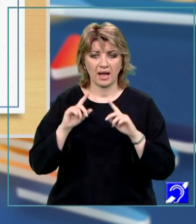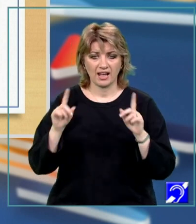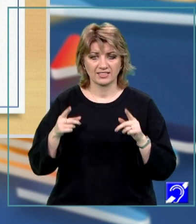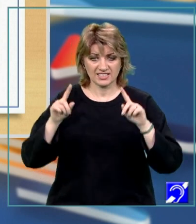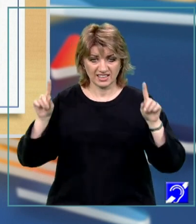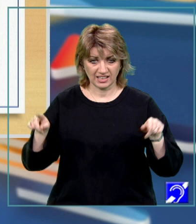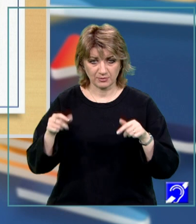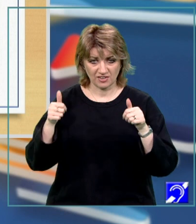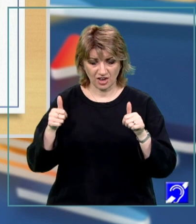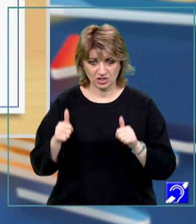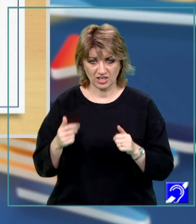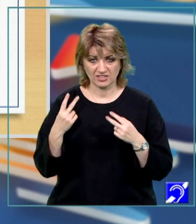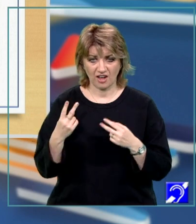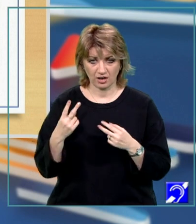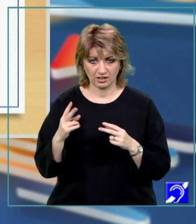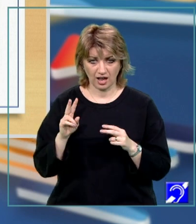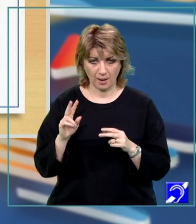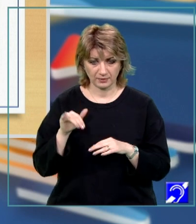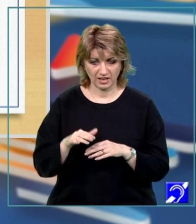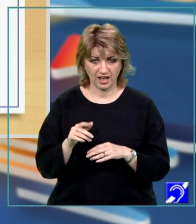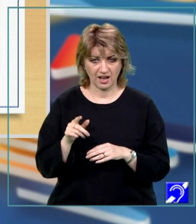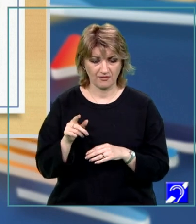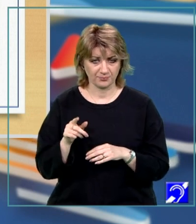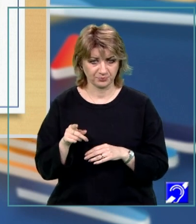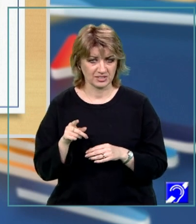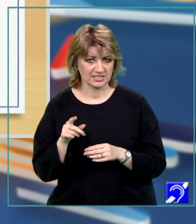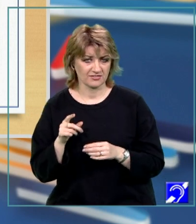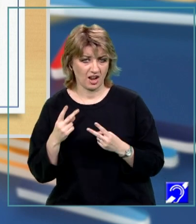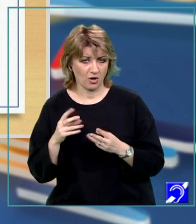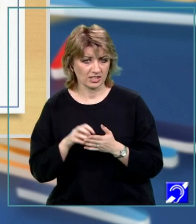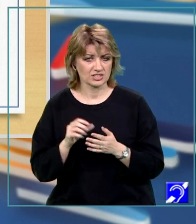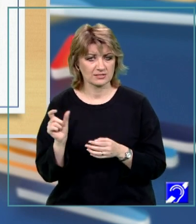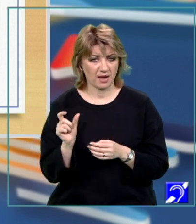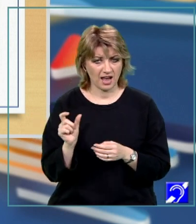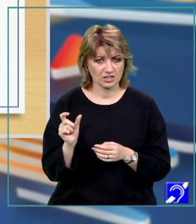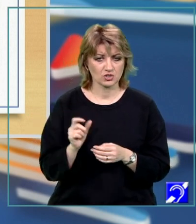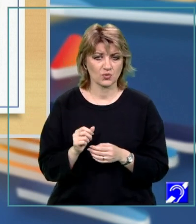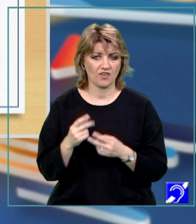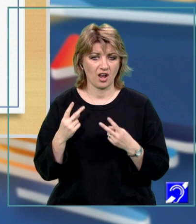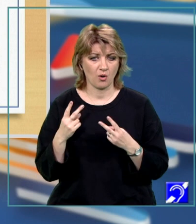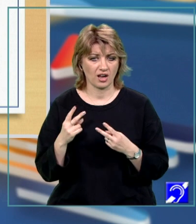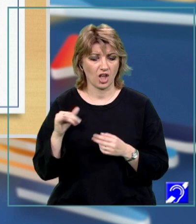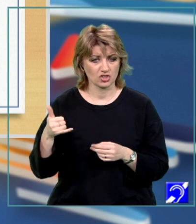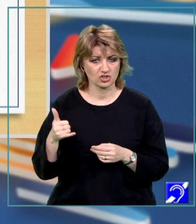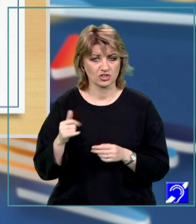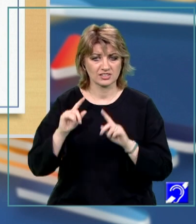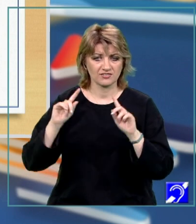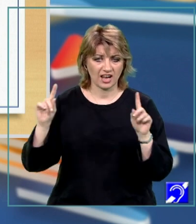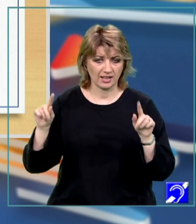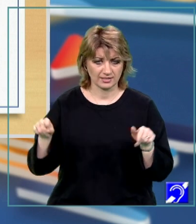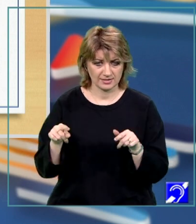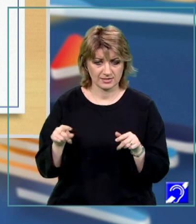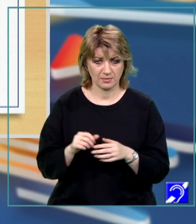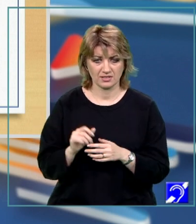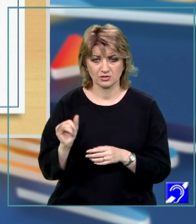dreaptă, se afișează valoarea variabile I, se afișează un spațiu, valoarea variabile J, se afișează iarăși paranteză dreaptă și